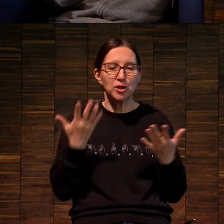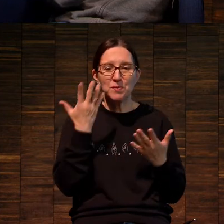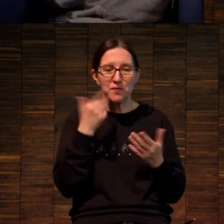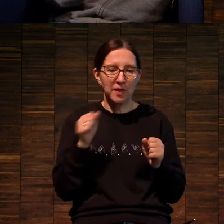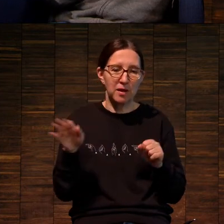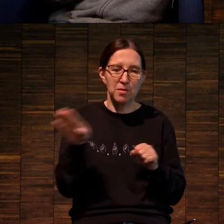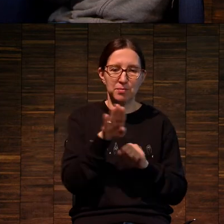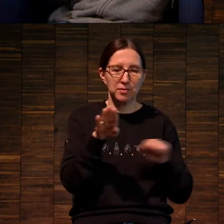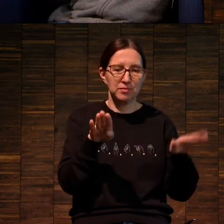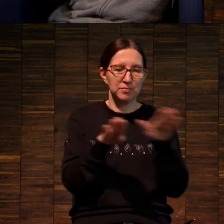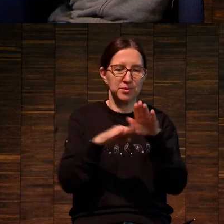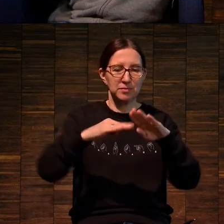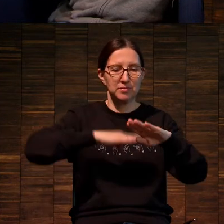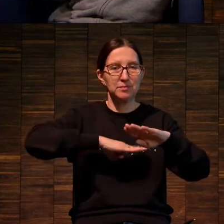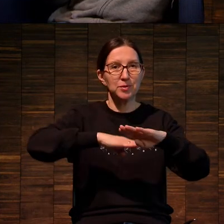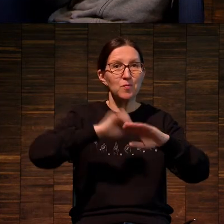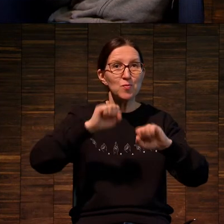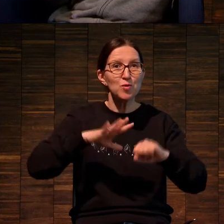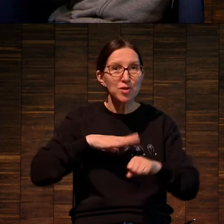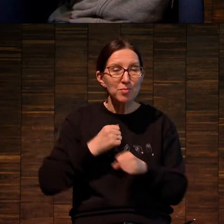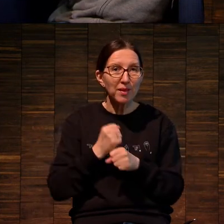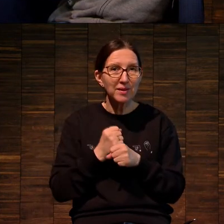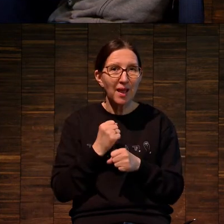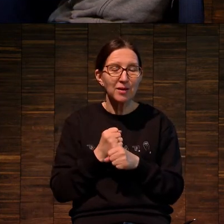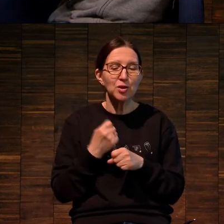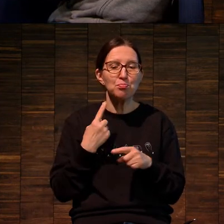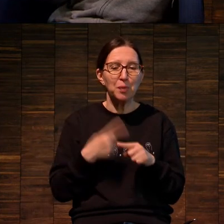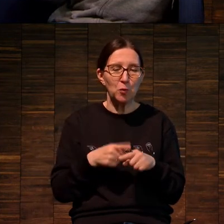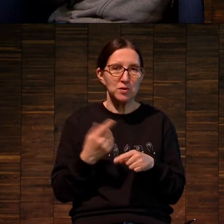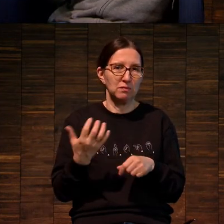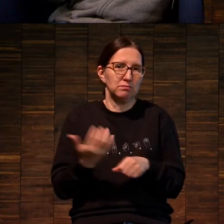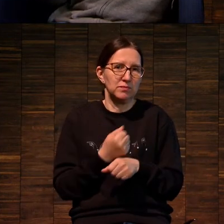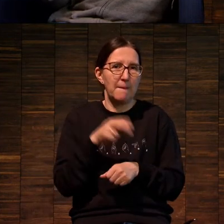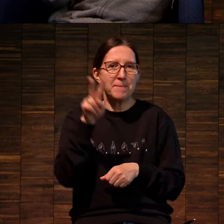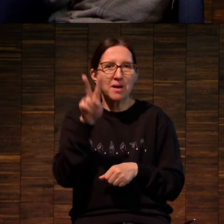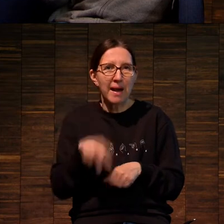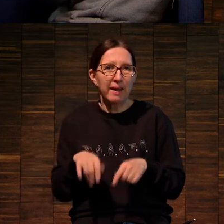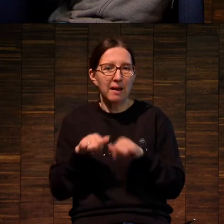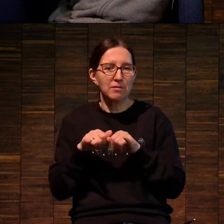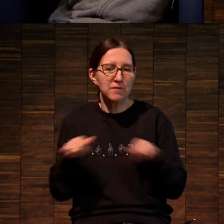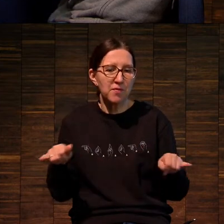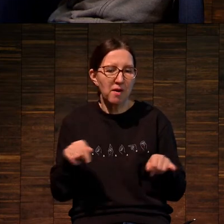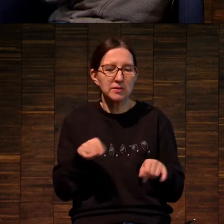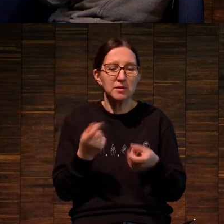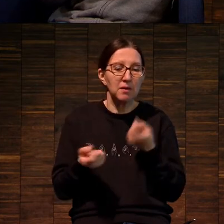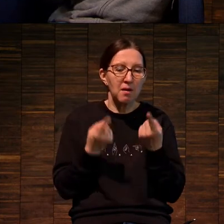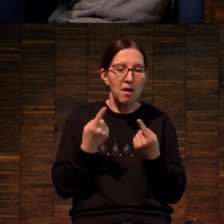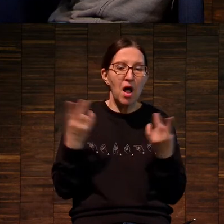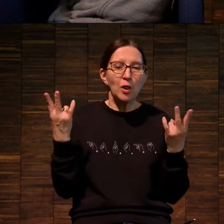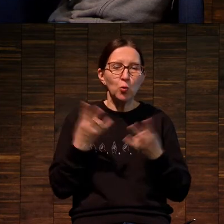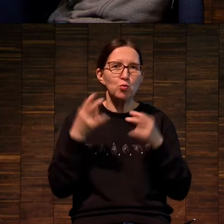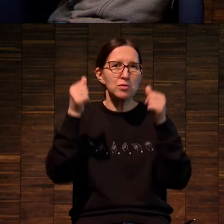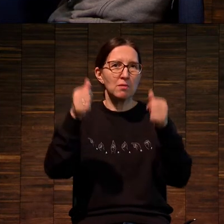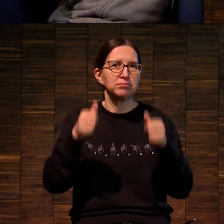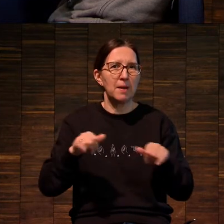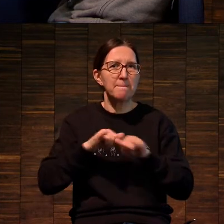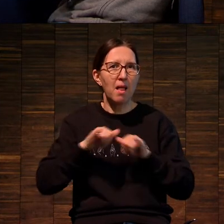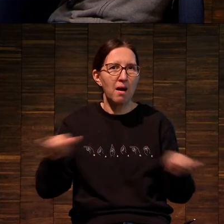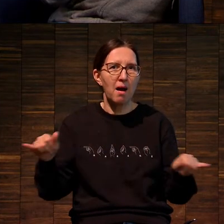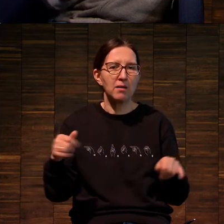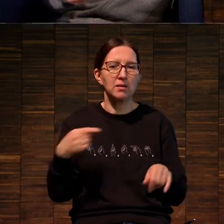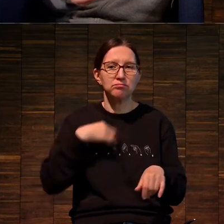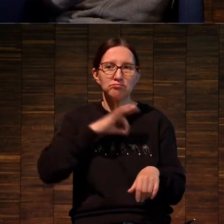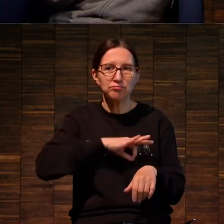плоскостями. И тут, опять-таки, параллельно развиваясь потребность в плакате, потребность в